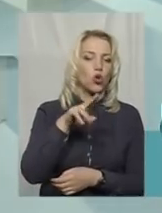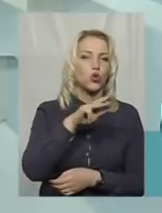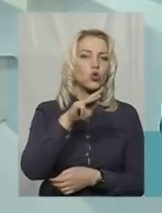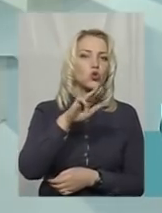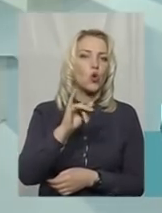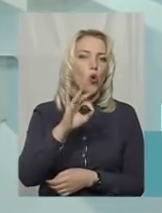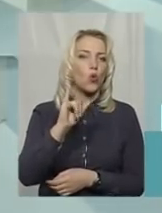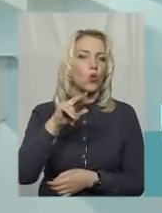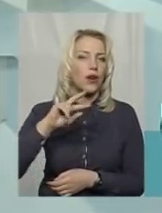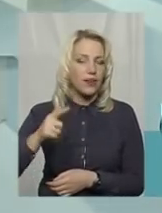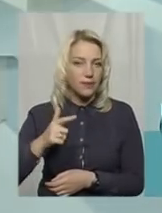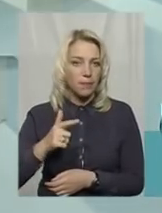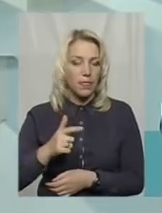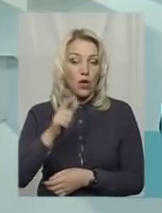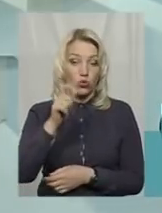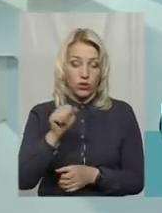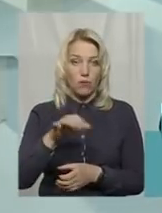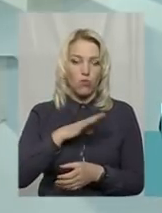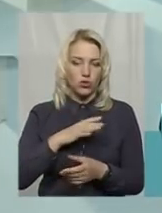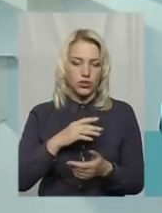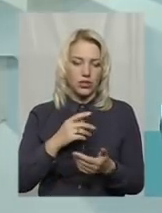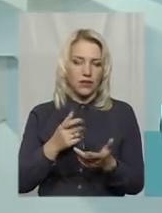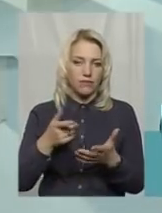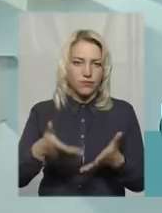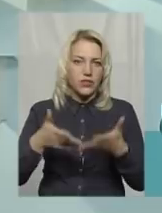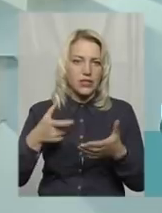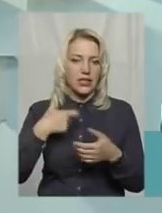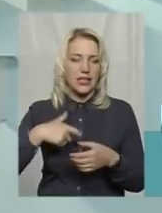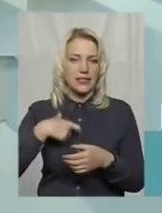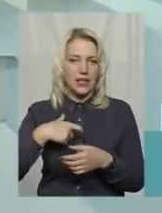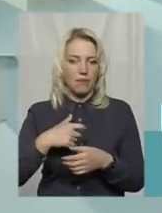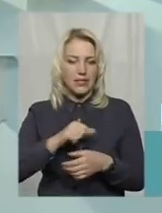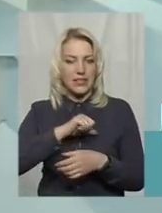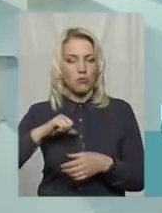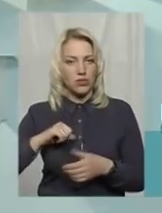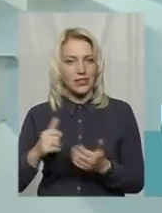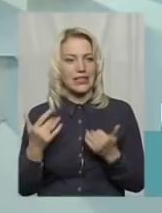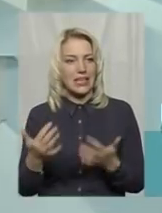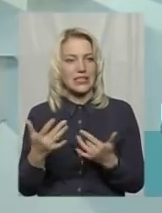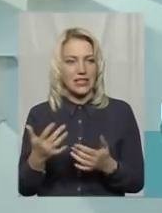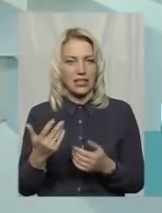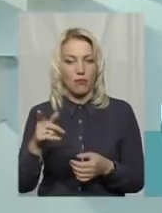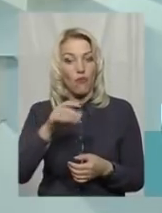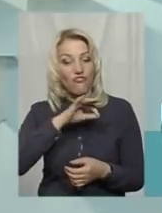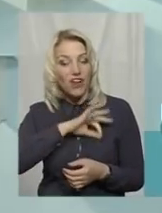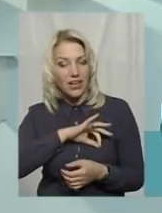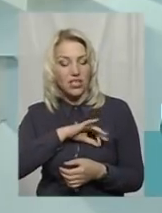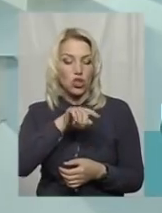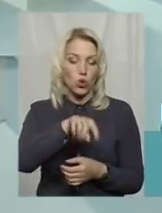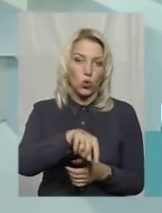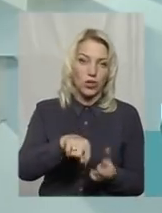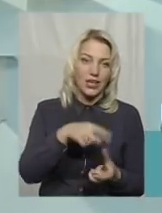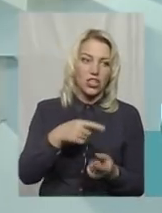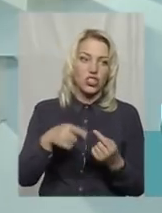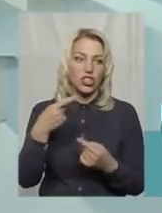може, чи споживач може, для себе самостійно, наскільки йому вигідніше той чи інший